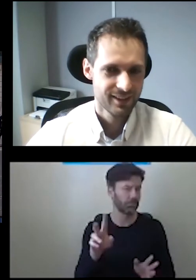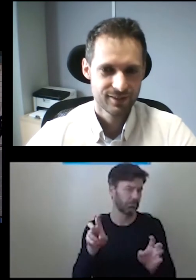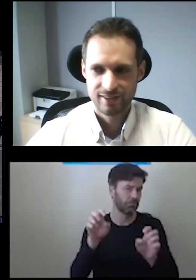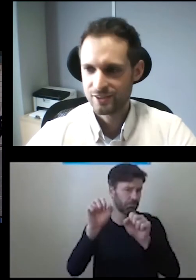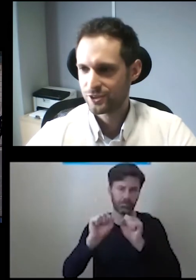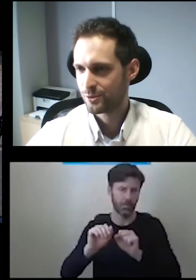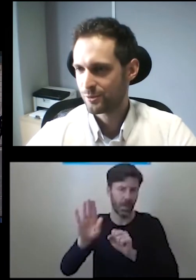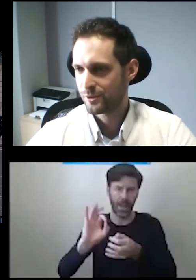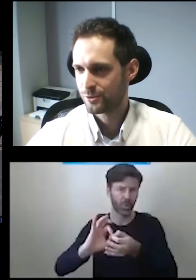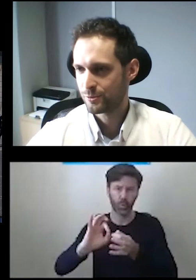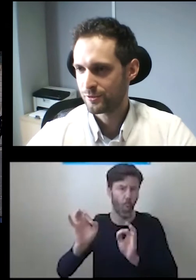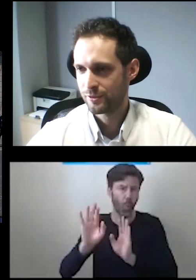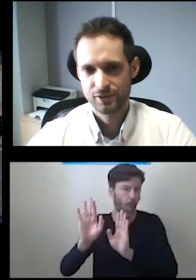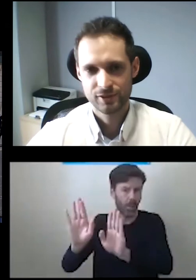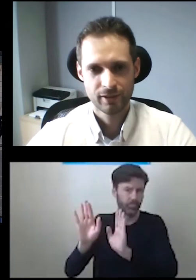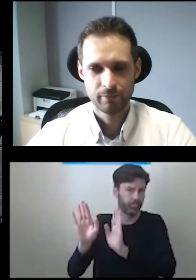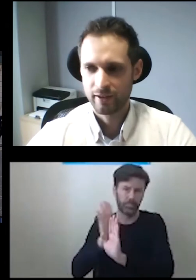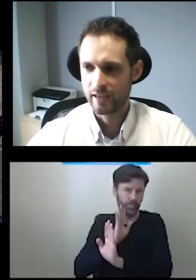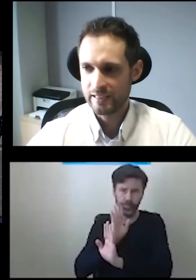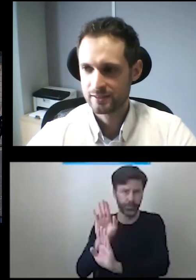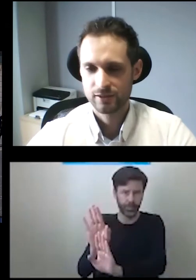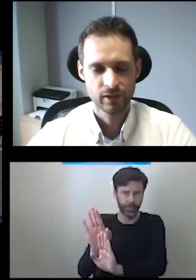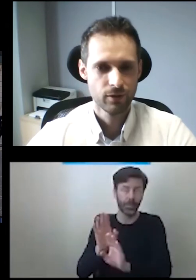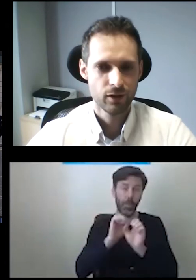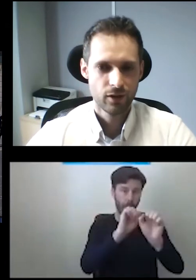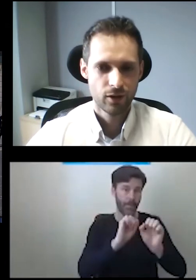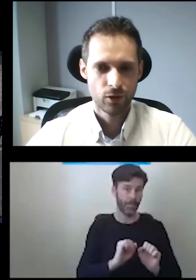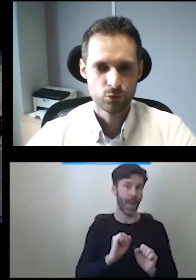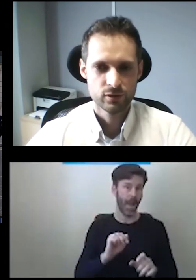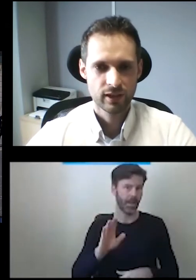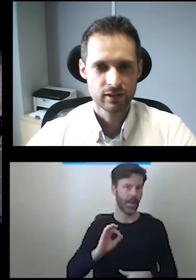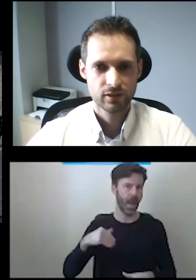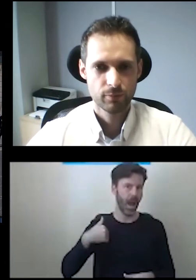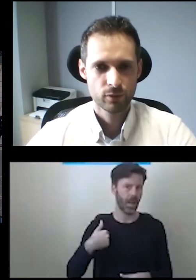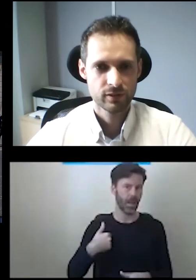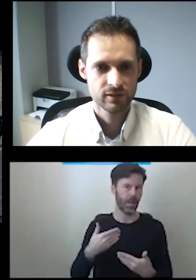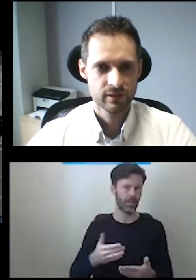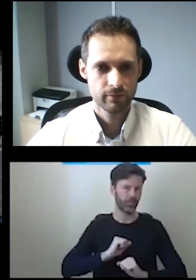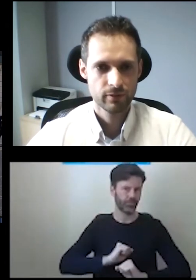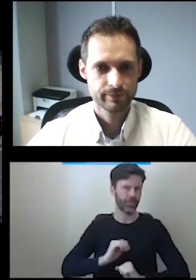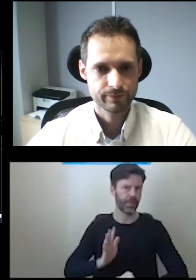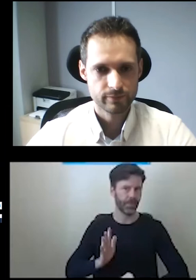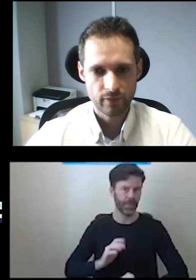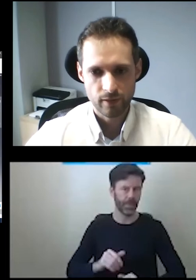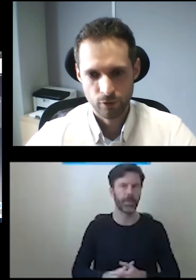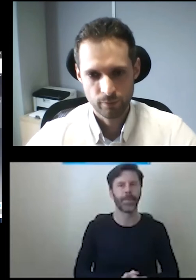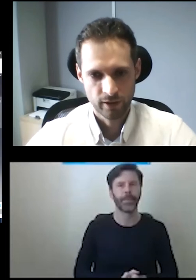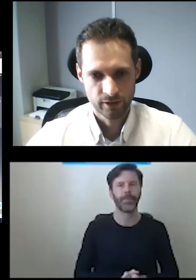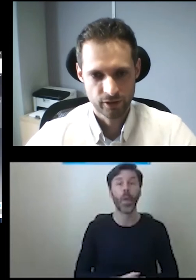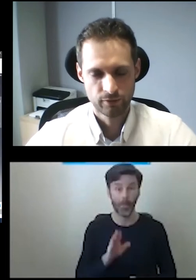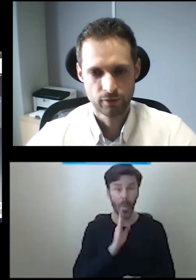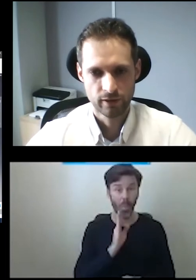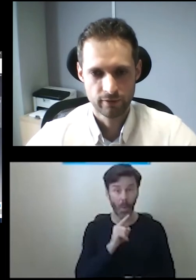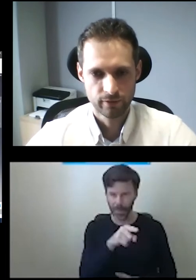jedna rzecz, którą właśnie bank angielski chciał uzyskać. Podobny system, mogę